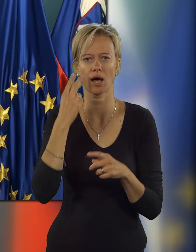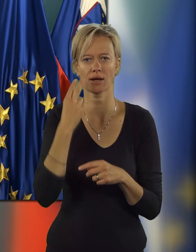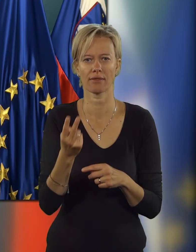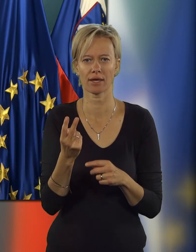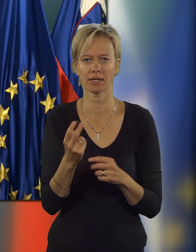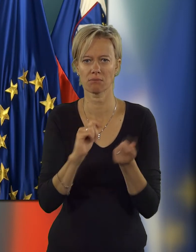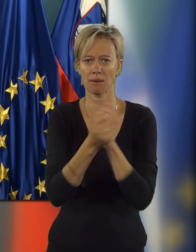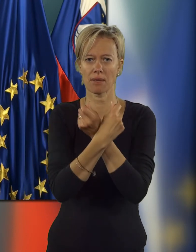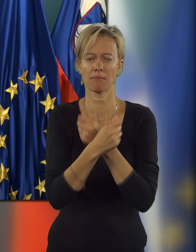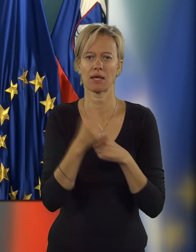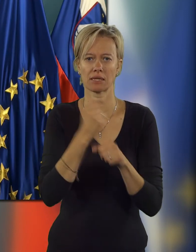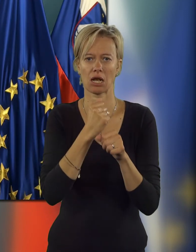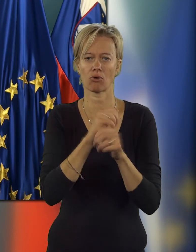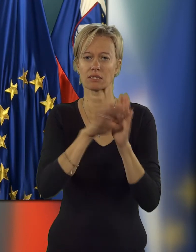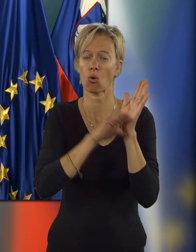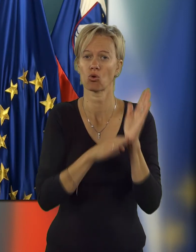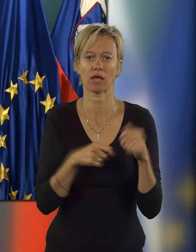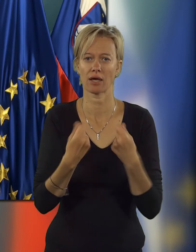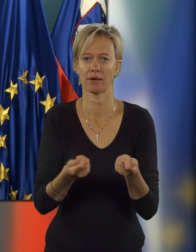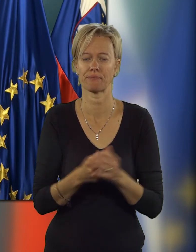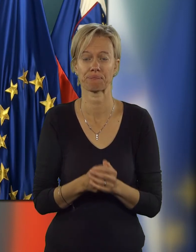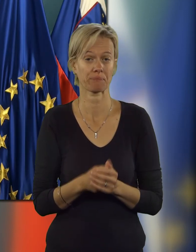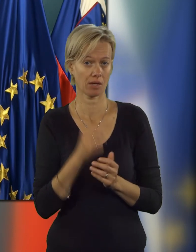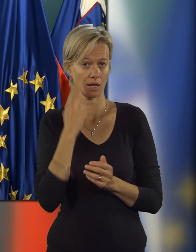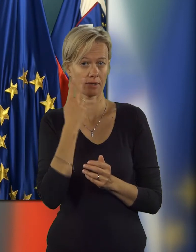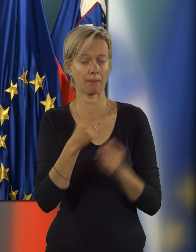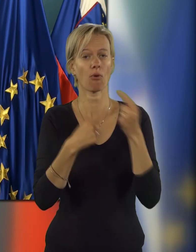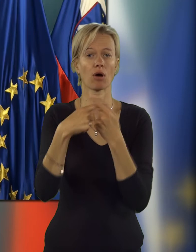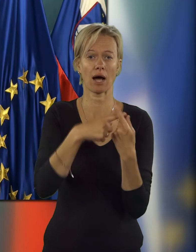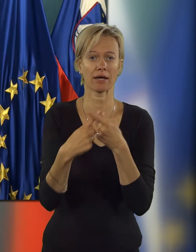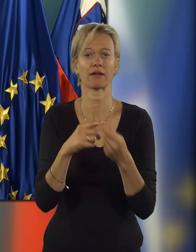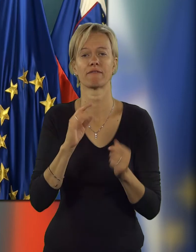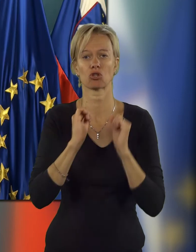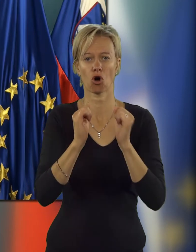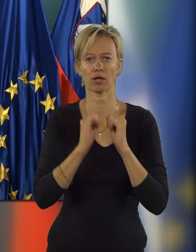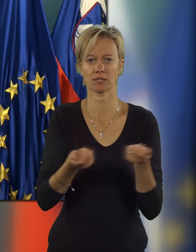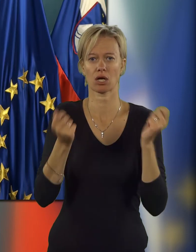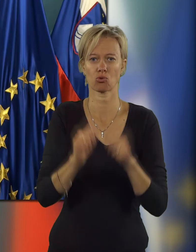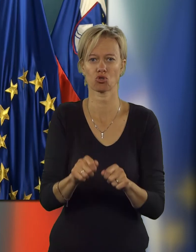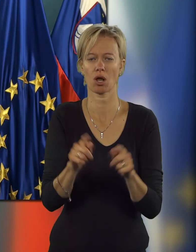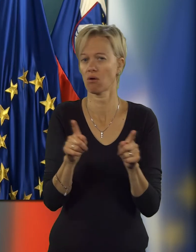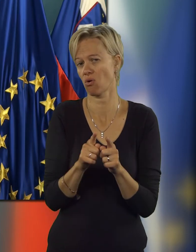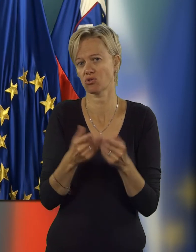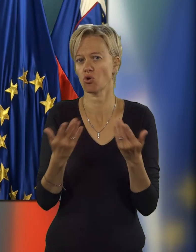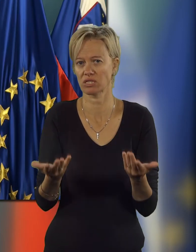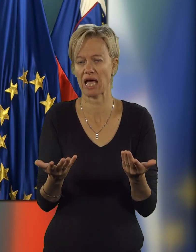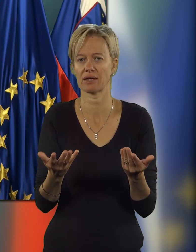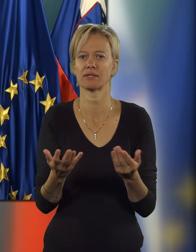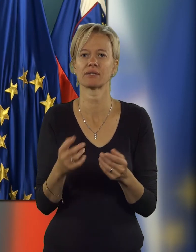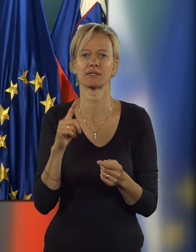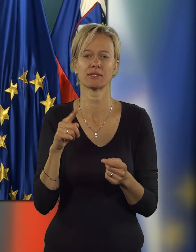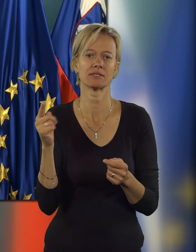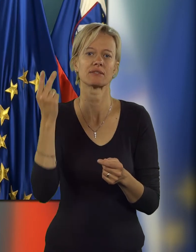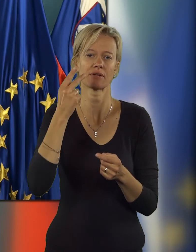je odločila glede spremem delovne zakonodaje. Torej, glede pogajanja so se v torek zaključila tako kot